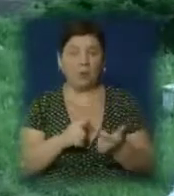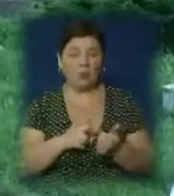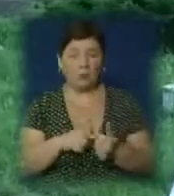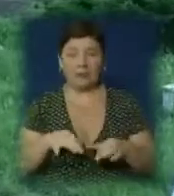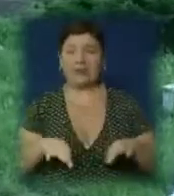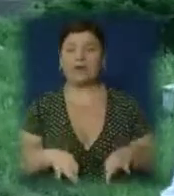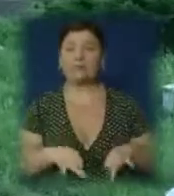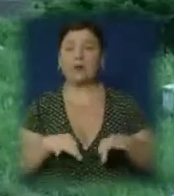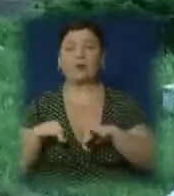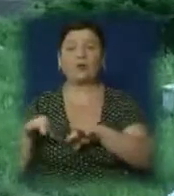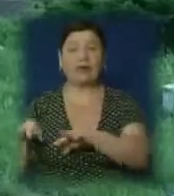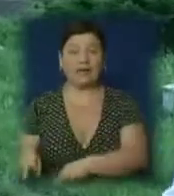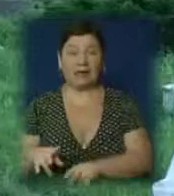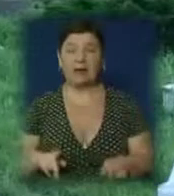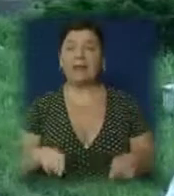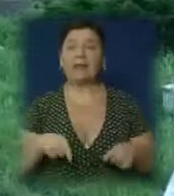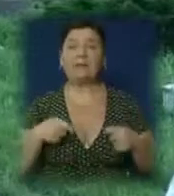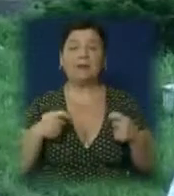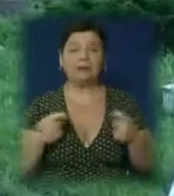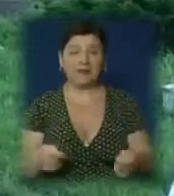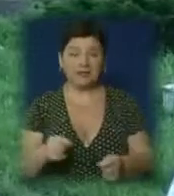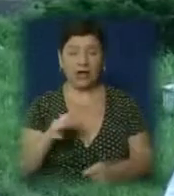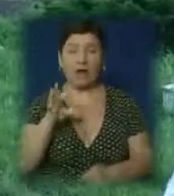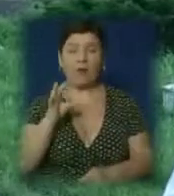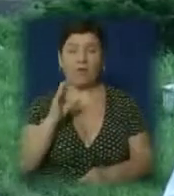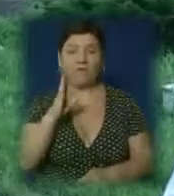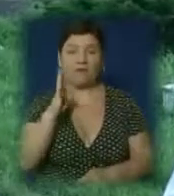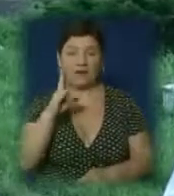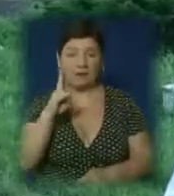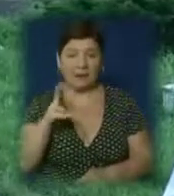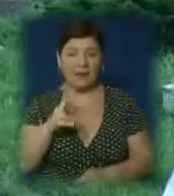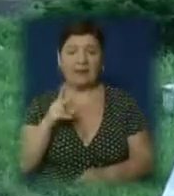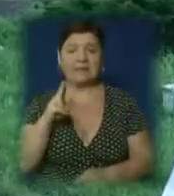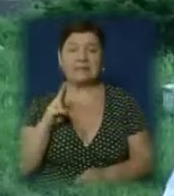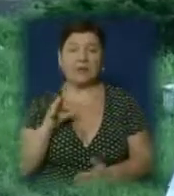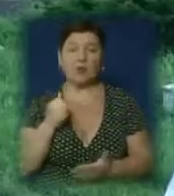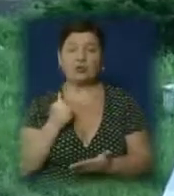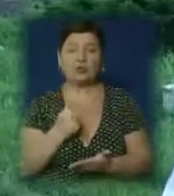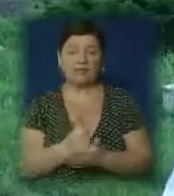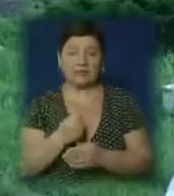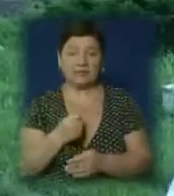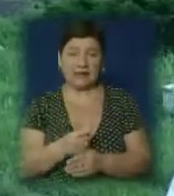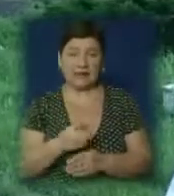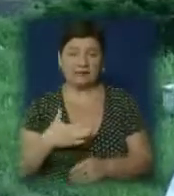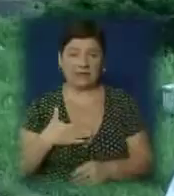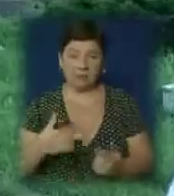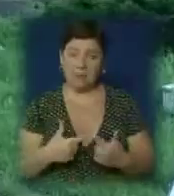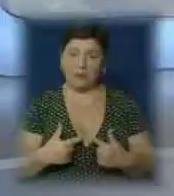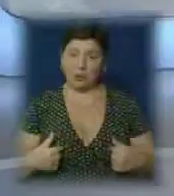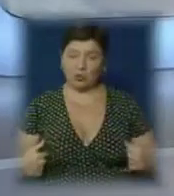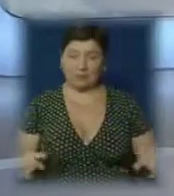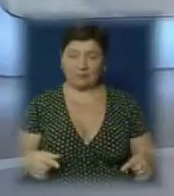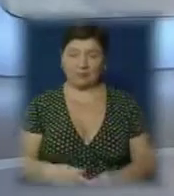транспортування і передача їх в ОВК – це основне завдання міліції, яке буде виконувати наші підрозділи.